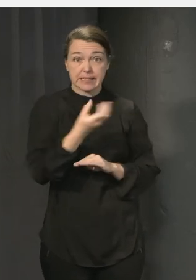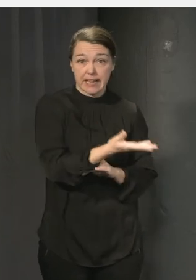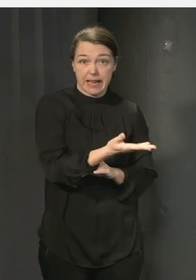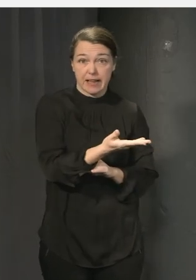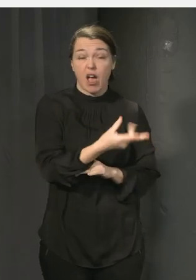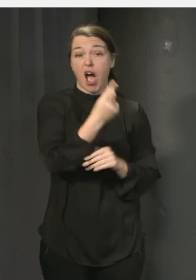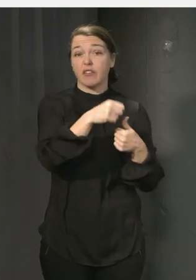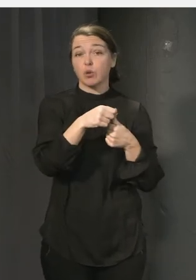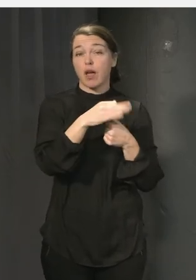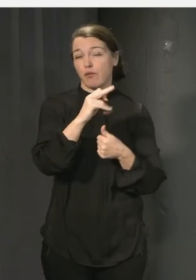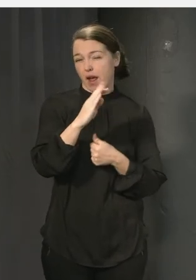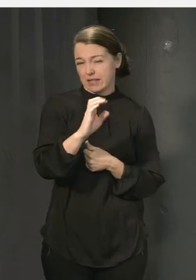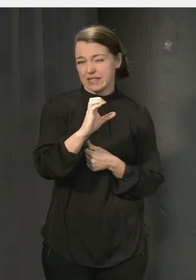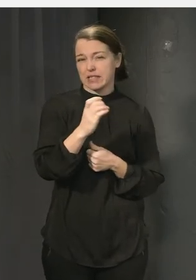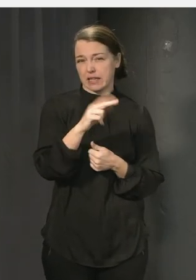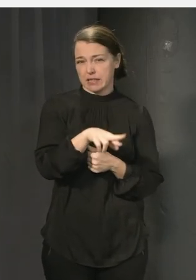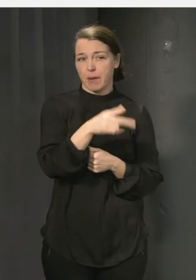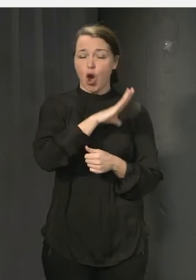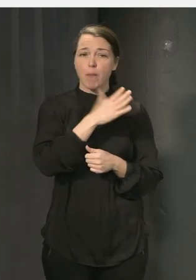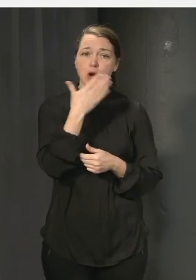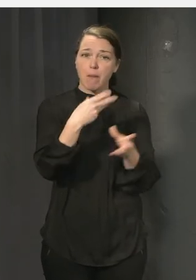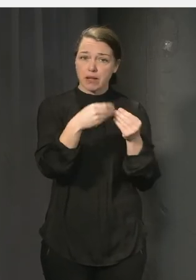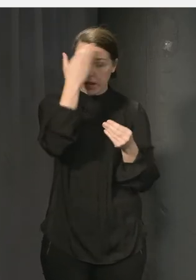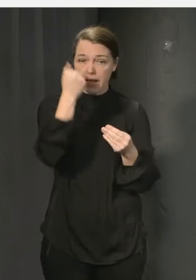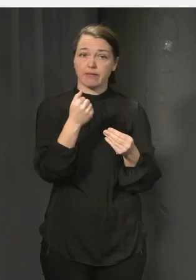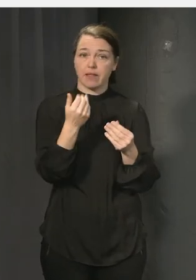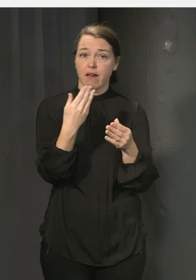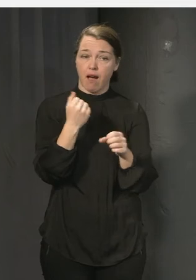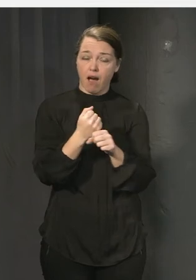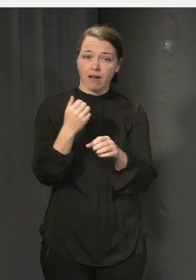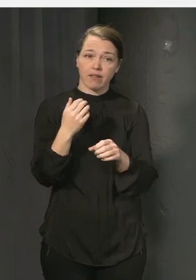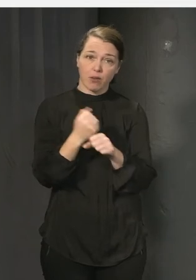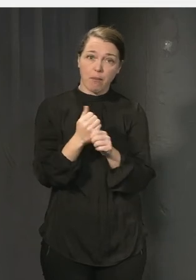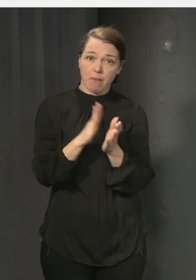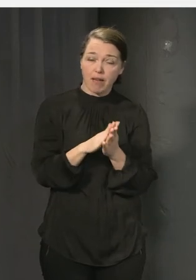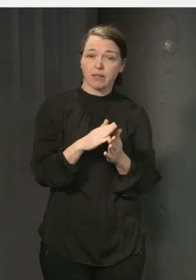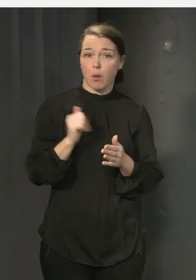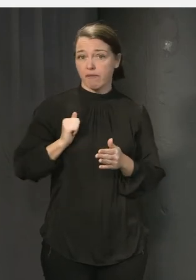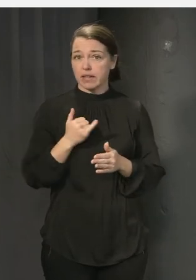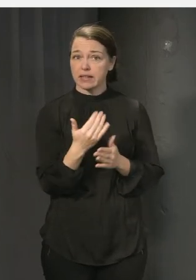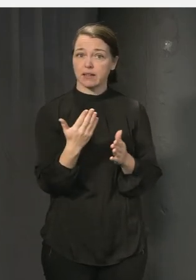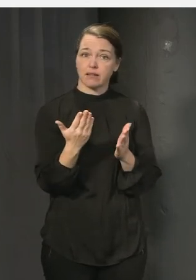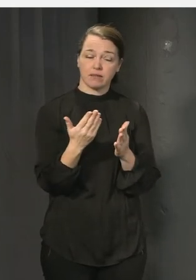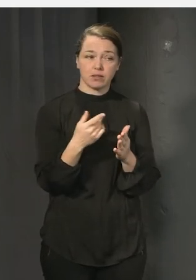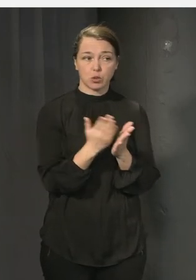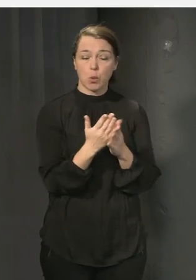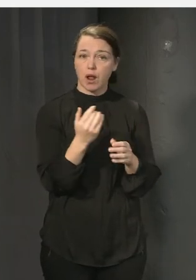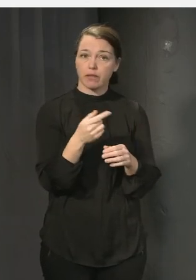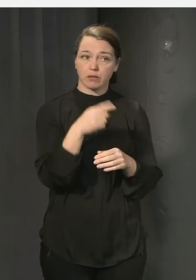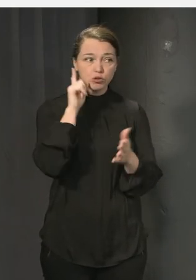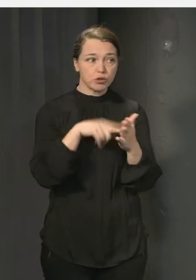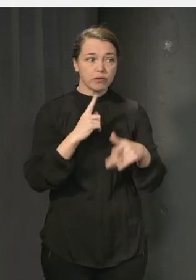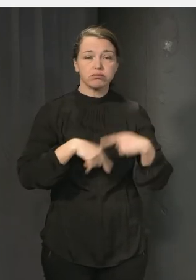Fränz har jättebra material som man kan använda sig av och som jag tycker då beaktar just alla elevers rätt att